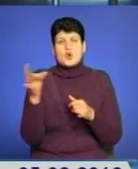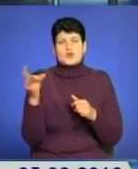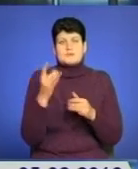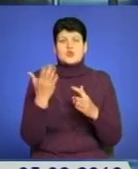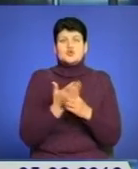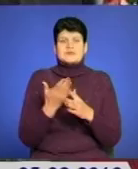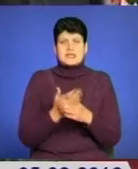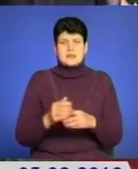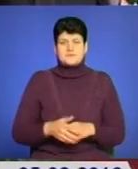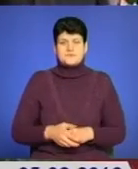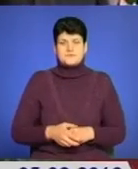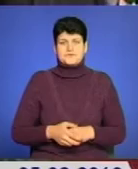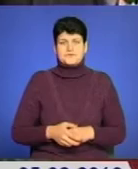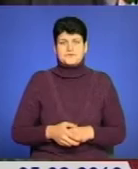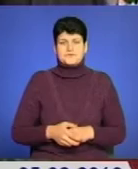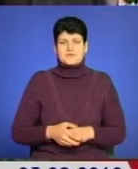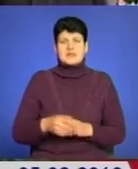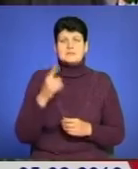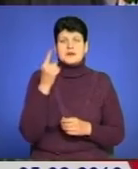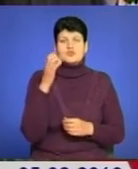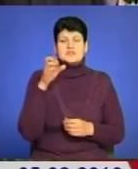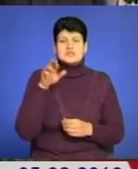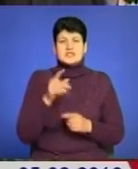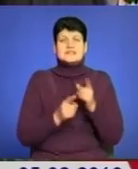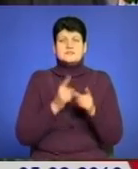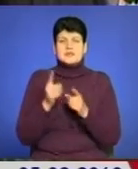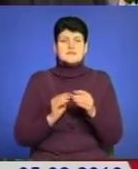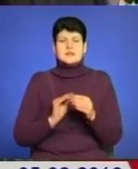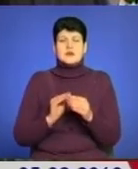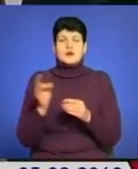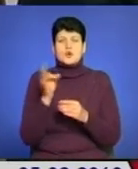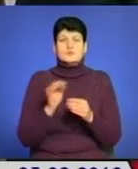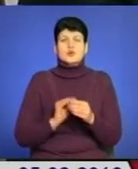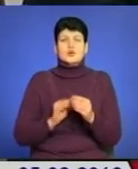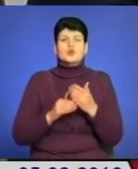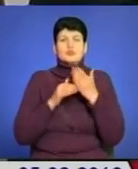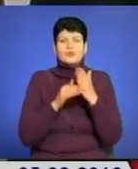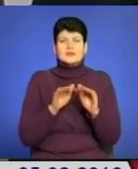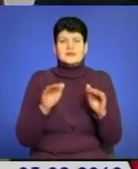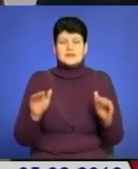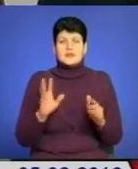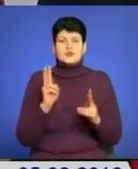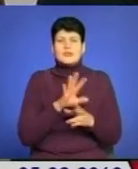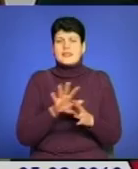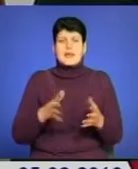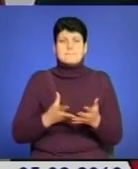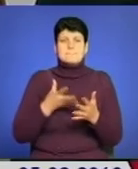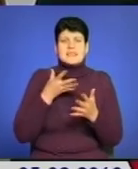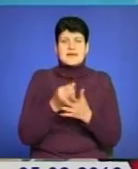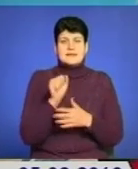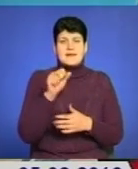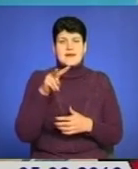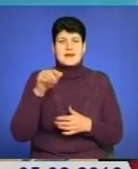у наступному сюжеті. З 1 січня змінився розмір допомоги на дітей, батьки яких ухиляються від сплати аліментів.